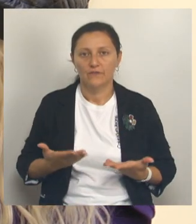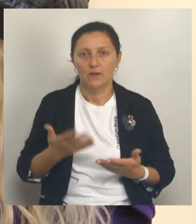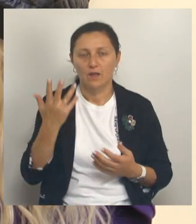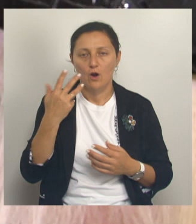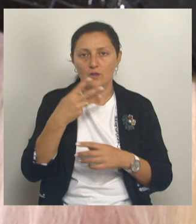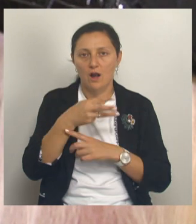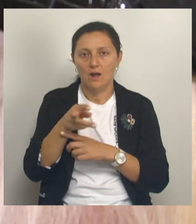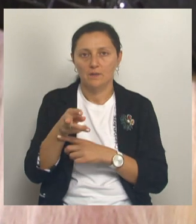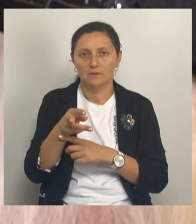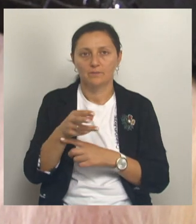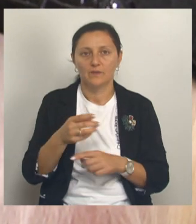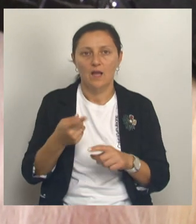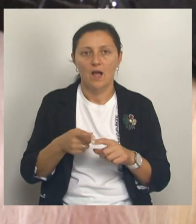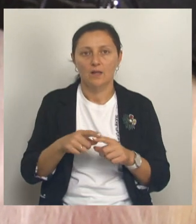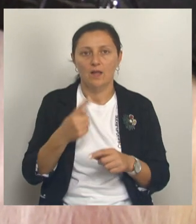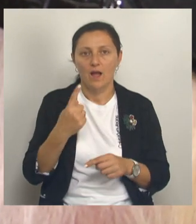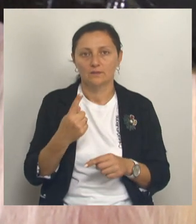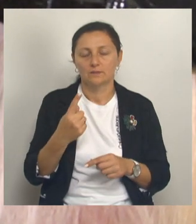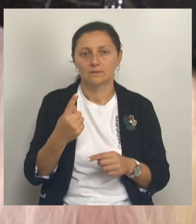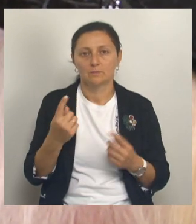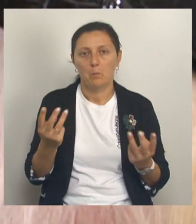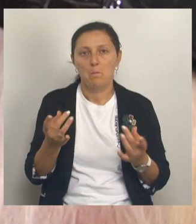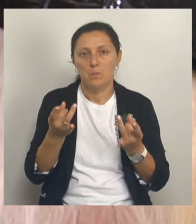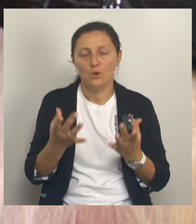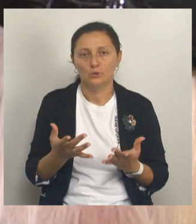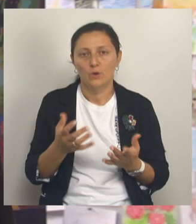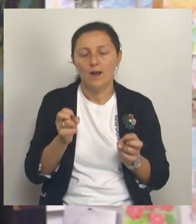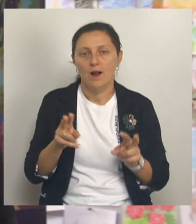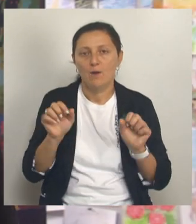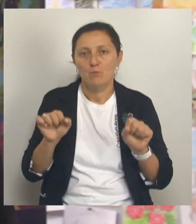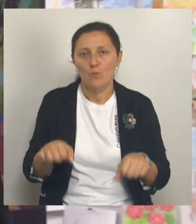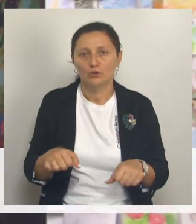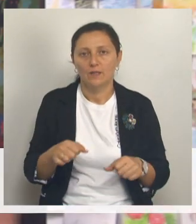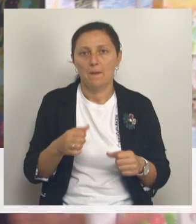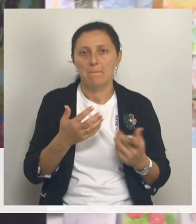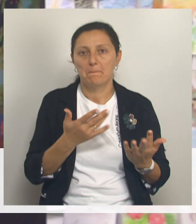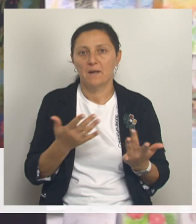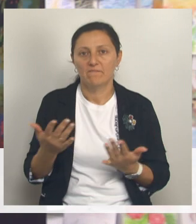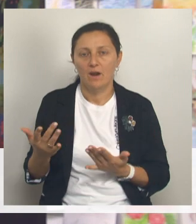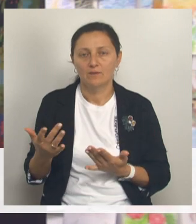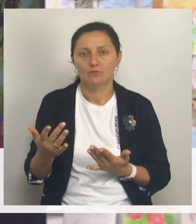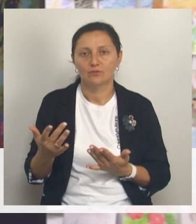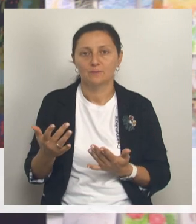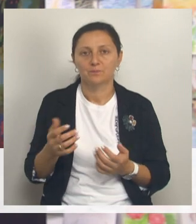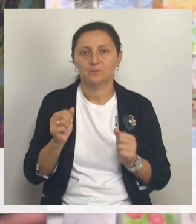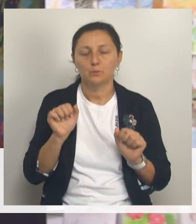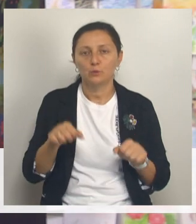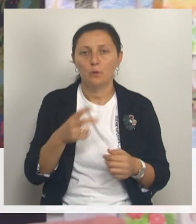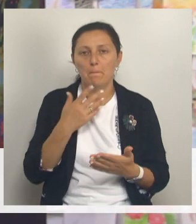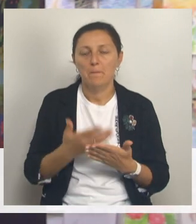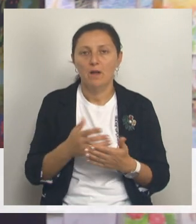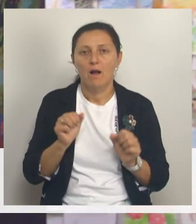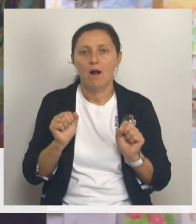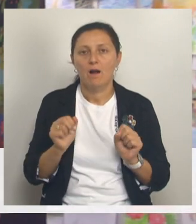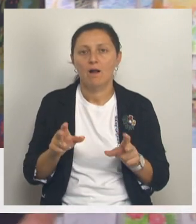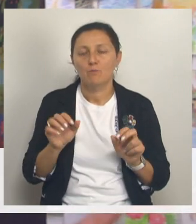камеру смартфона. Это один простой из способов, как можно еще и привлечь, и показать, как может